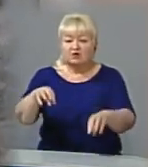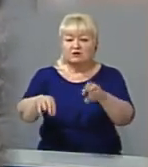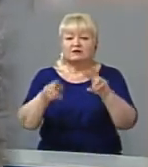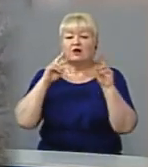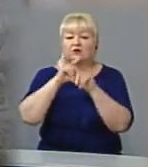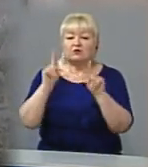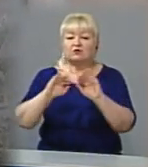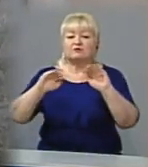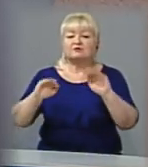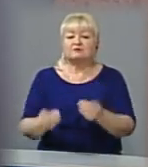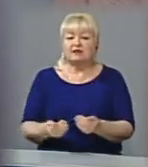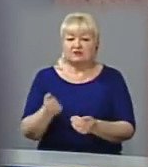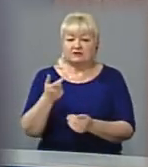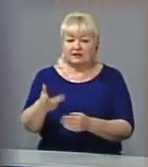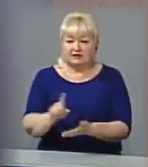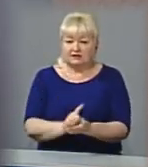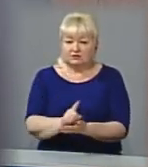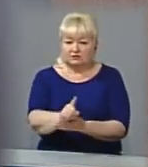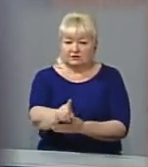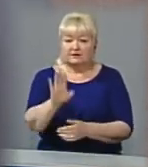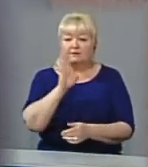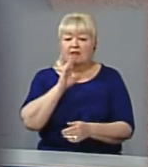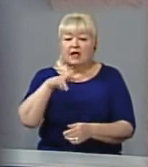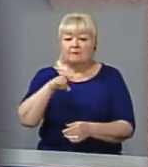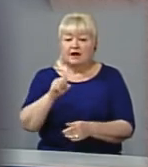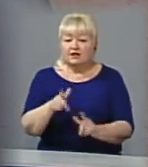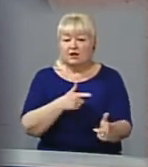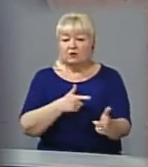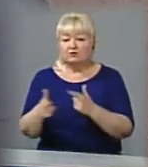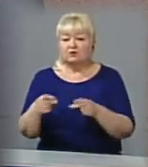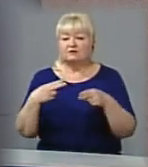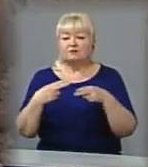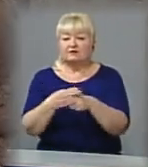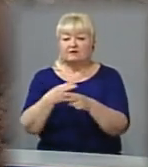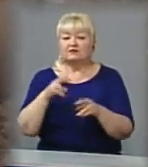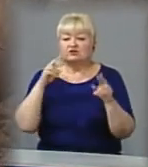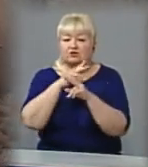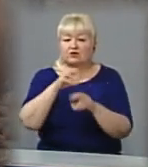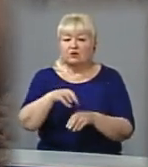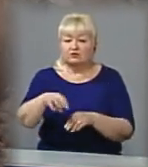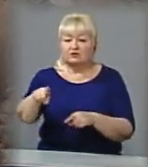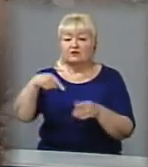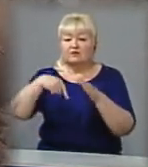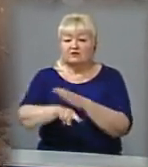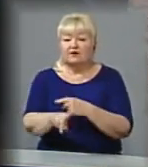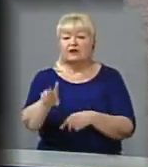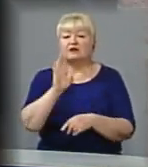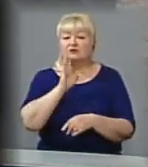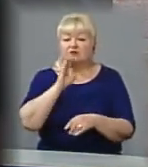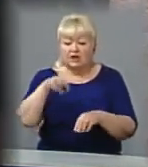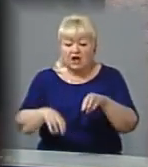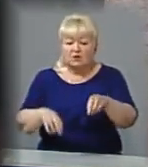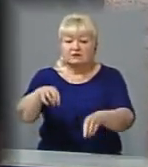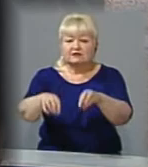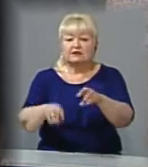зменшити кількість гризунів. Дезінфектор Марія Міга готується до профілактичної деретизації. В підвалах житлових будинків жінка розкладає